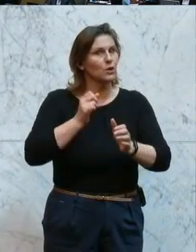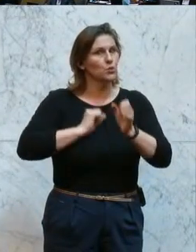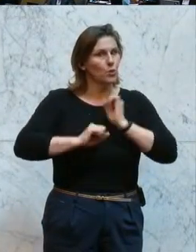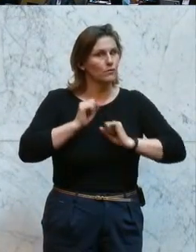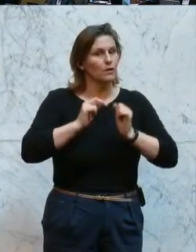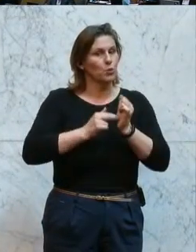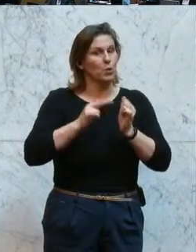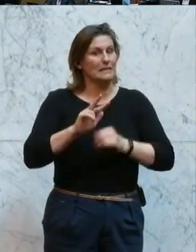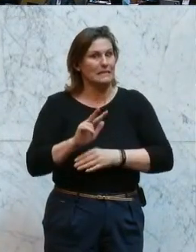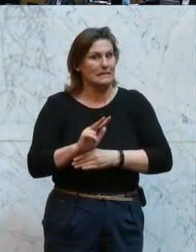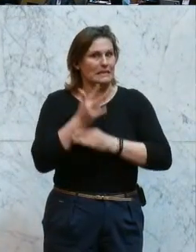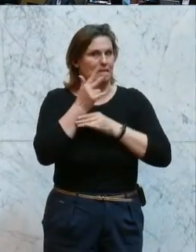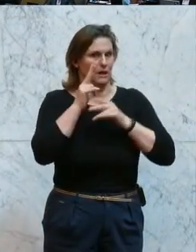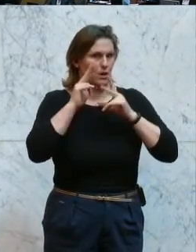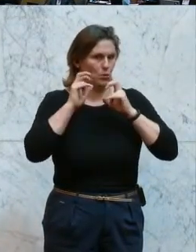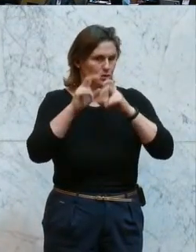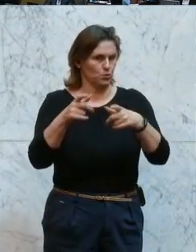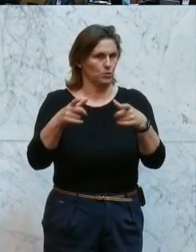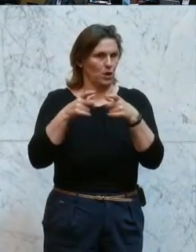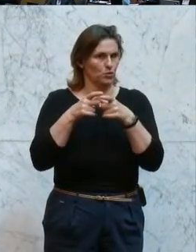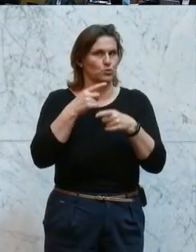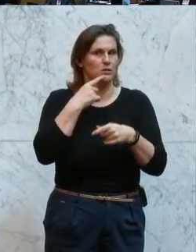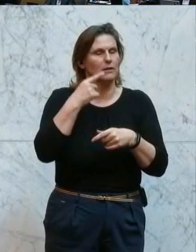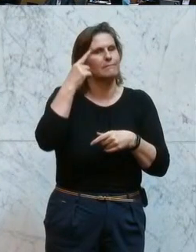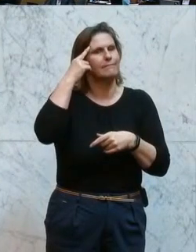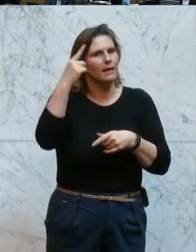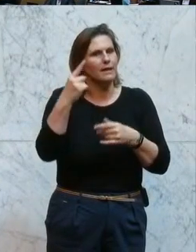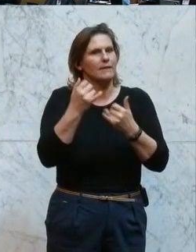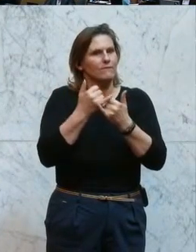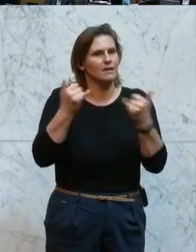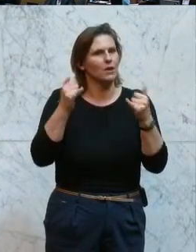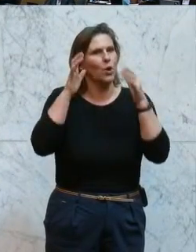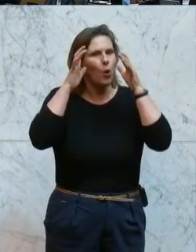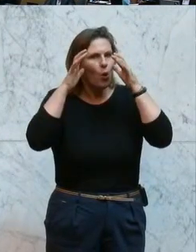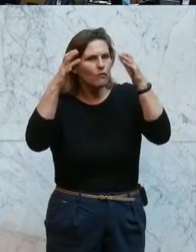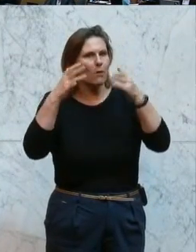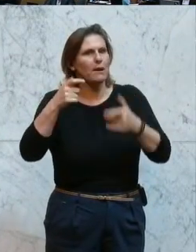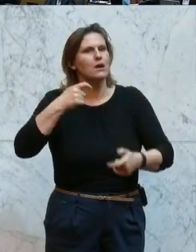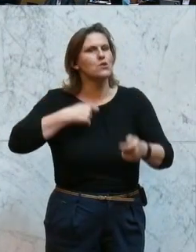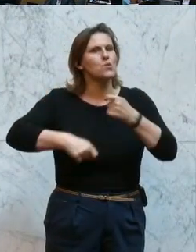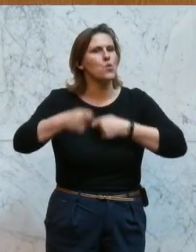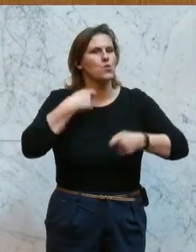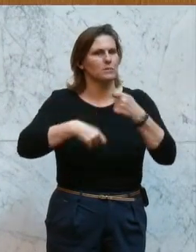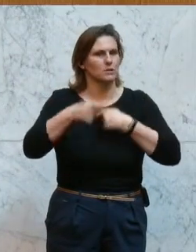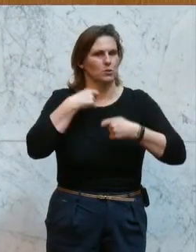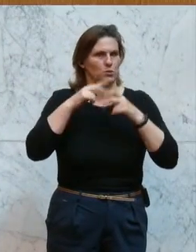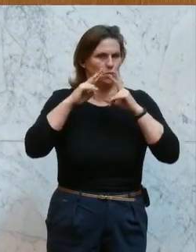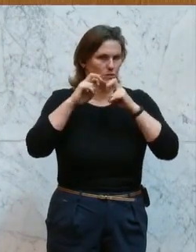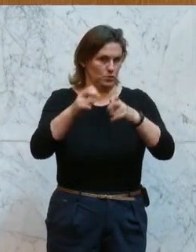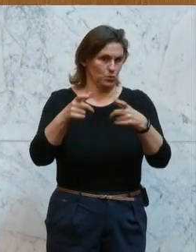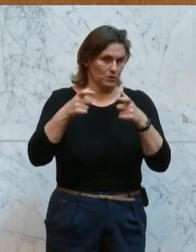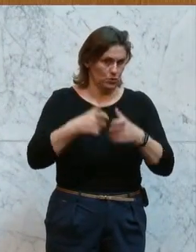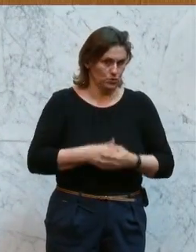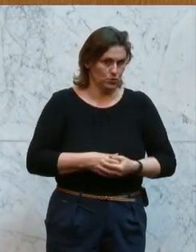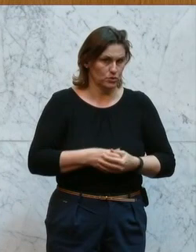Untersuchungsausschusses. Und der hieß dann auch so, wie er gedacht war, der ÖVP-Korruptionsuntersuchungsausschuss. Und